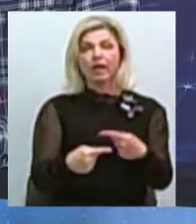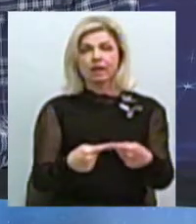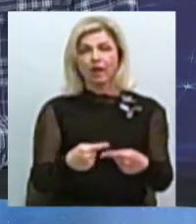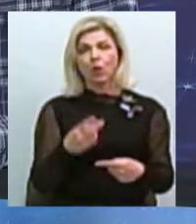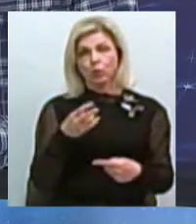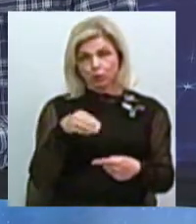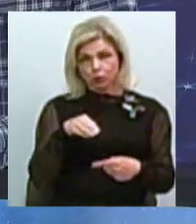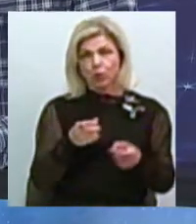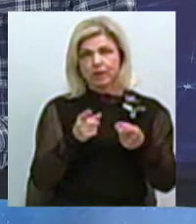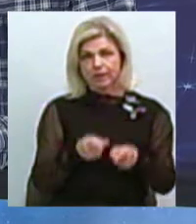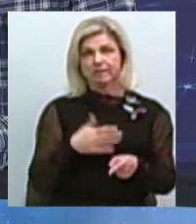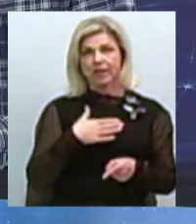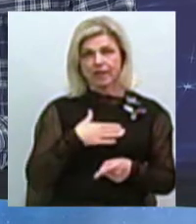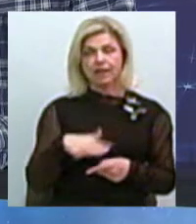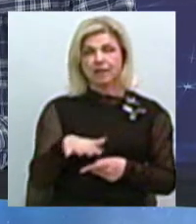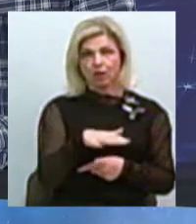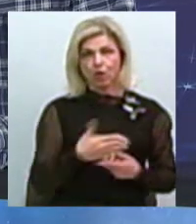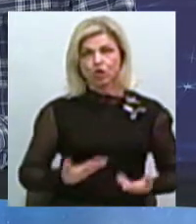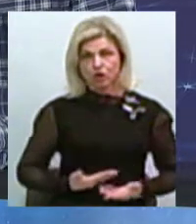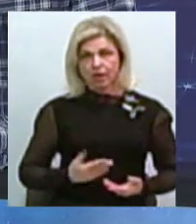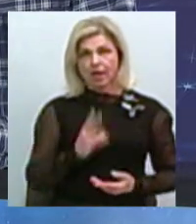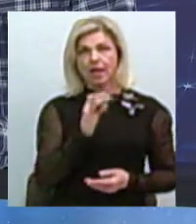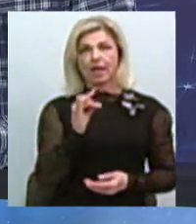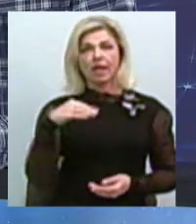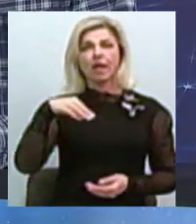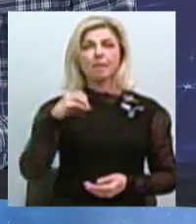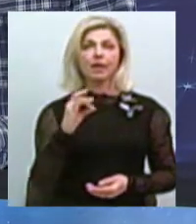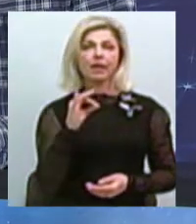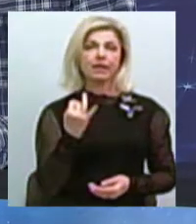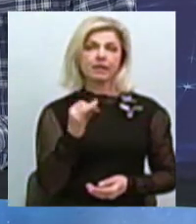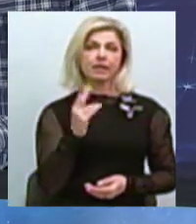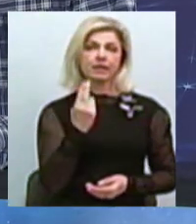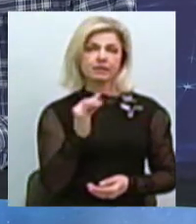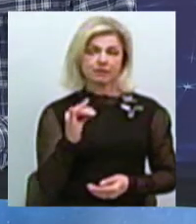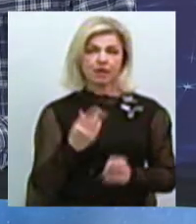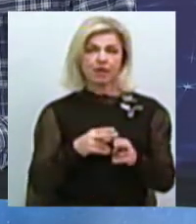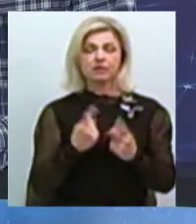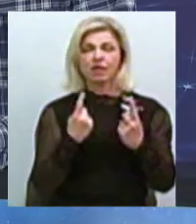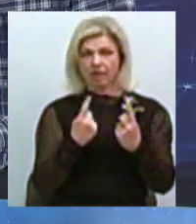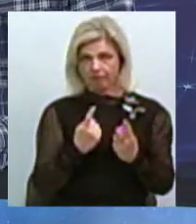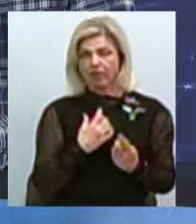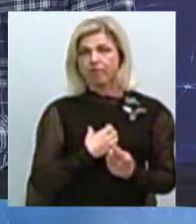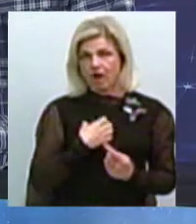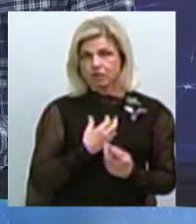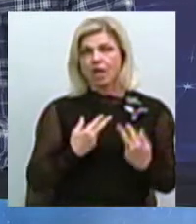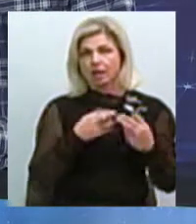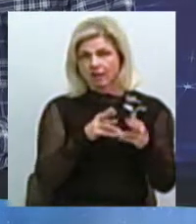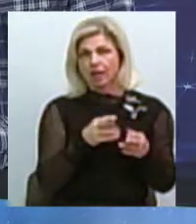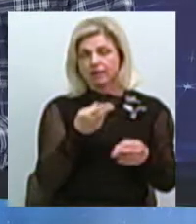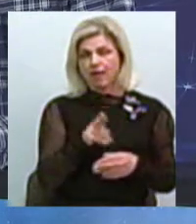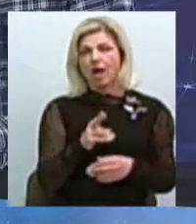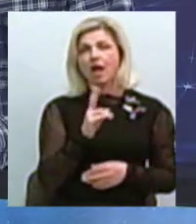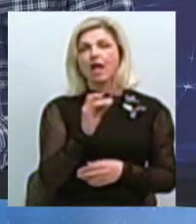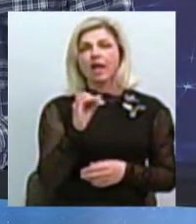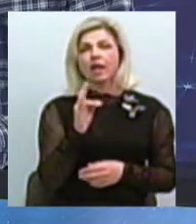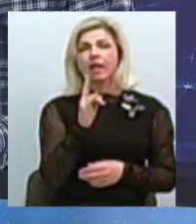то дійсно на наших територіях мешкали кемірійці. Наші території є знаковими для кемірійської культури. Це